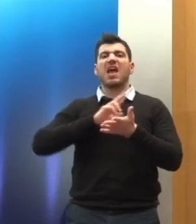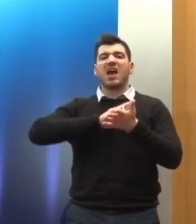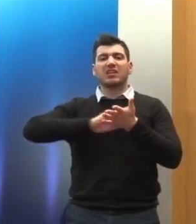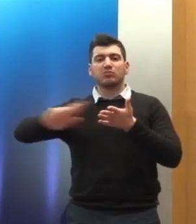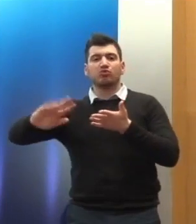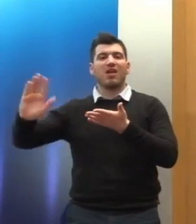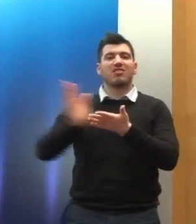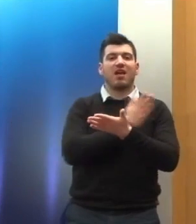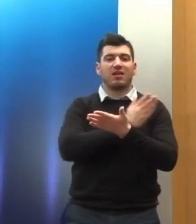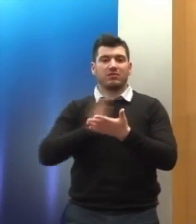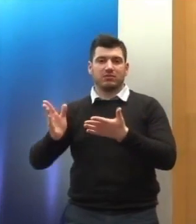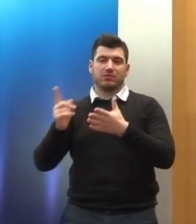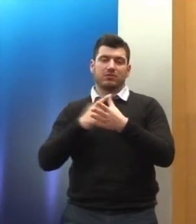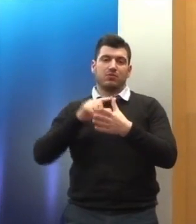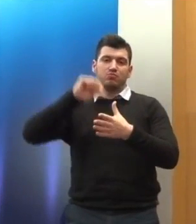και διακρίσεων.